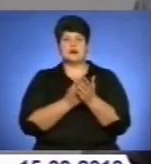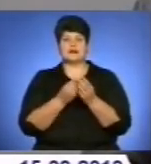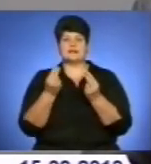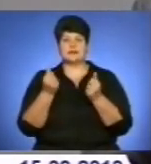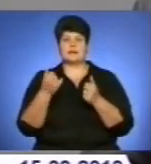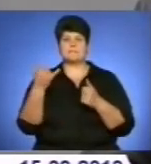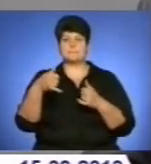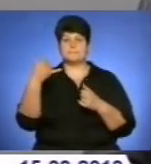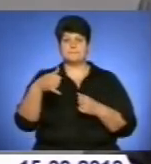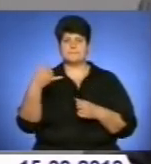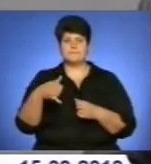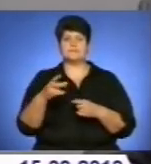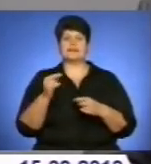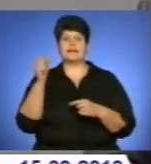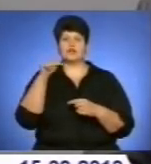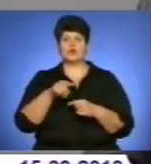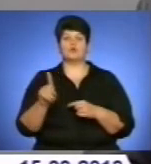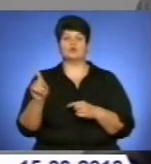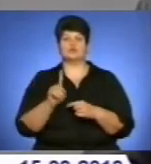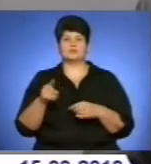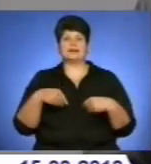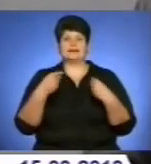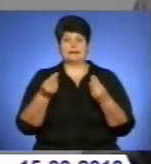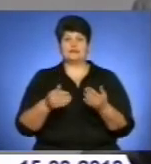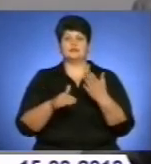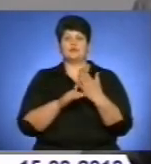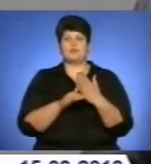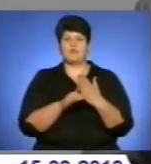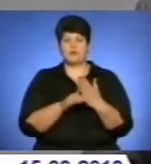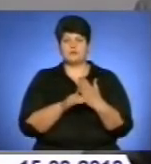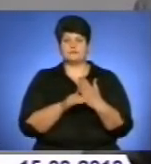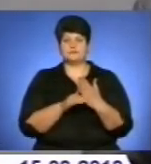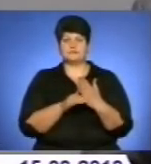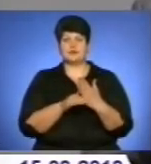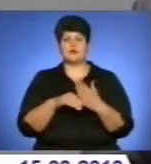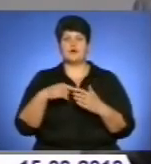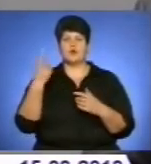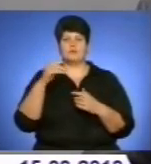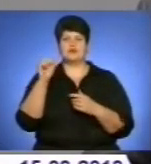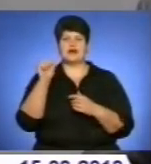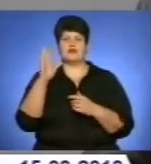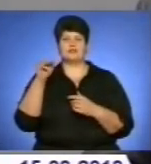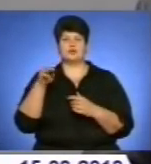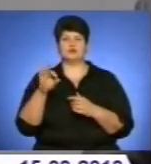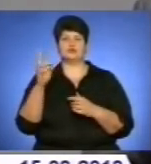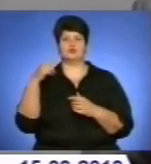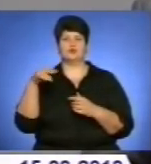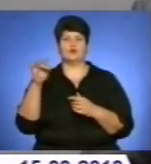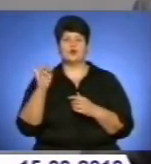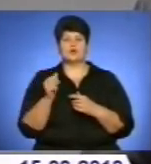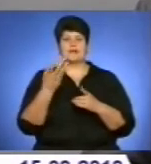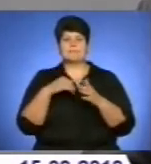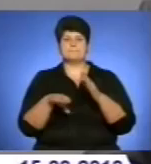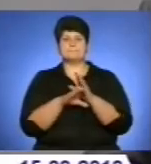позачергове засідання обласної комісії з питань техногенно-екологічної безпеки та надзвичайних ситуацій, на якому було прийнято рішення і